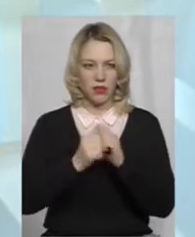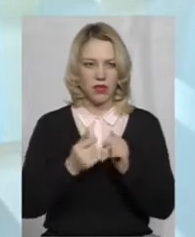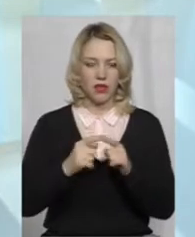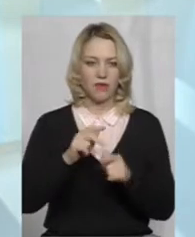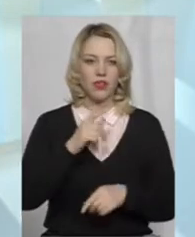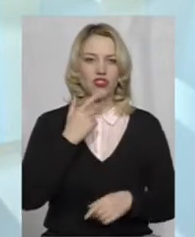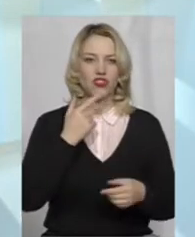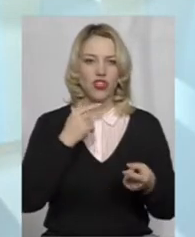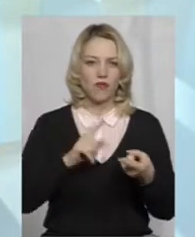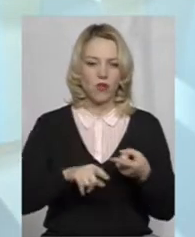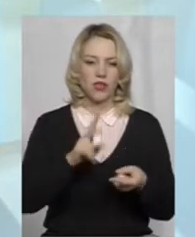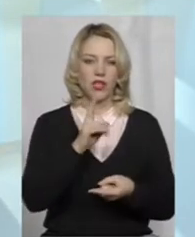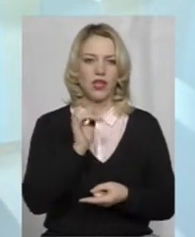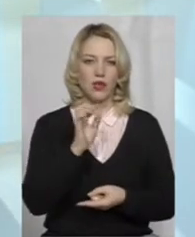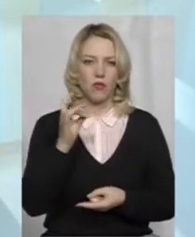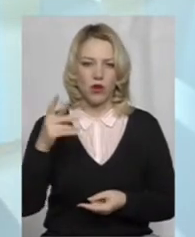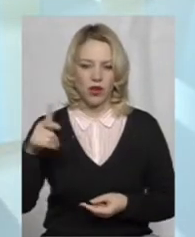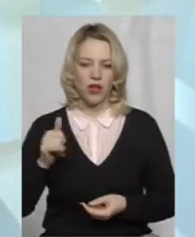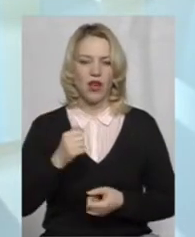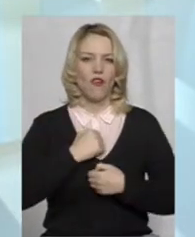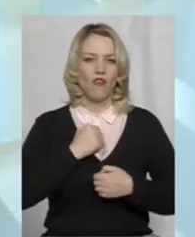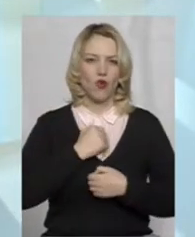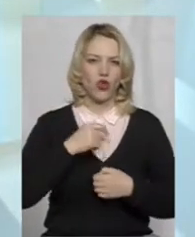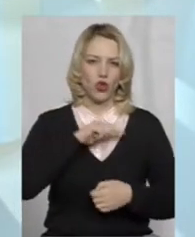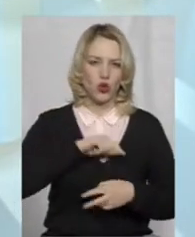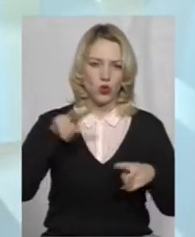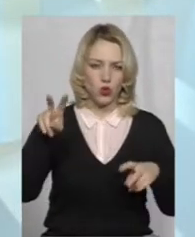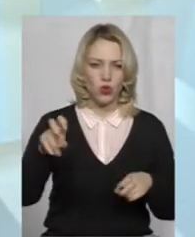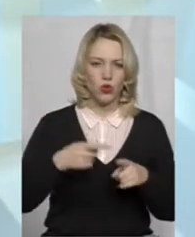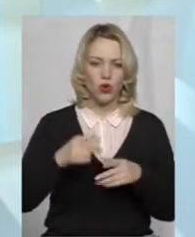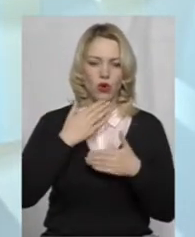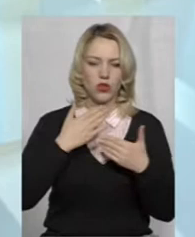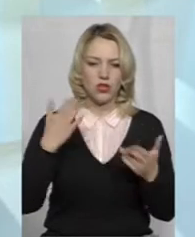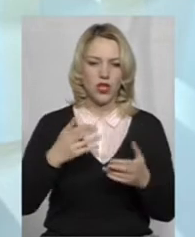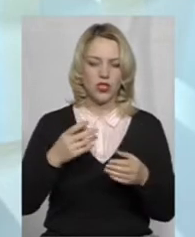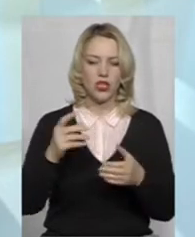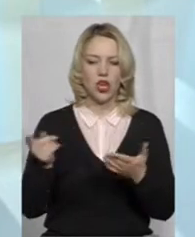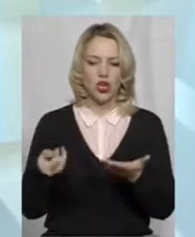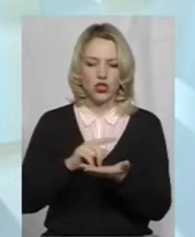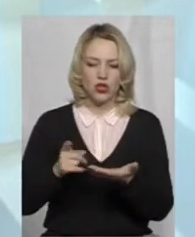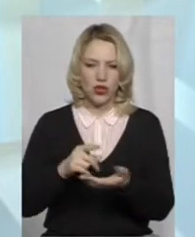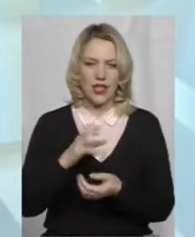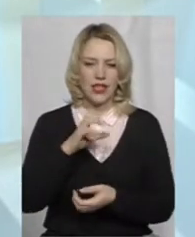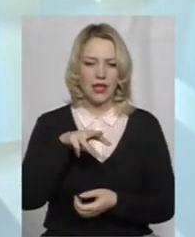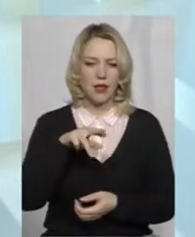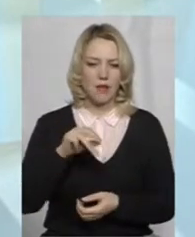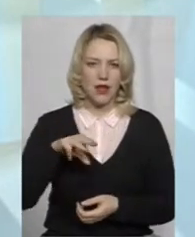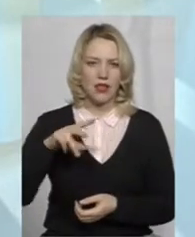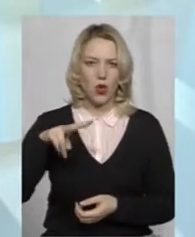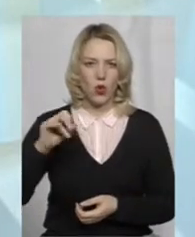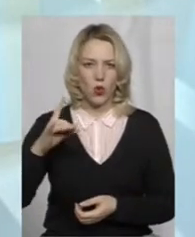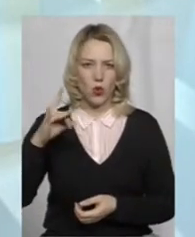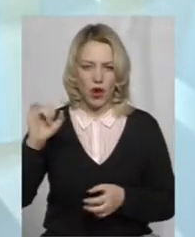фільми «Червоний», «Кіборги», «Воїни духу», «Останній щоденні», «Ксимона Петлюри» і так далі.